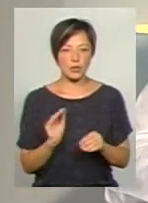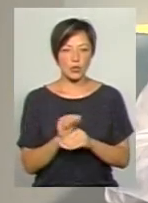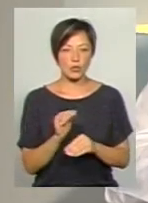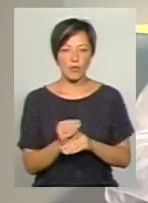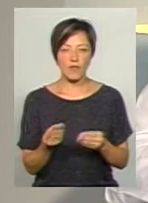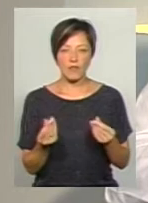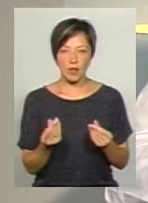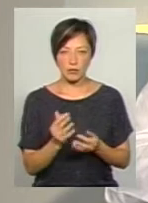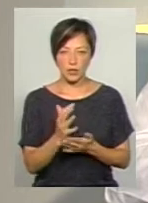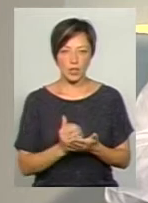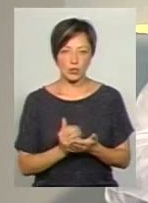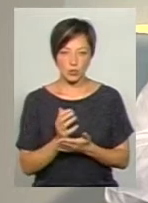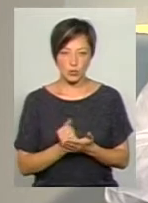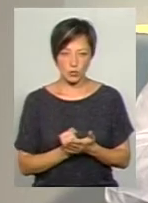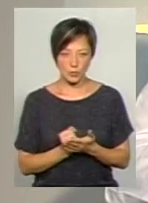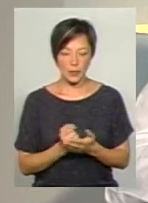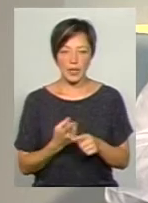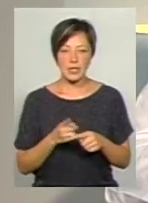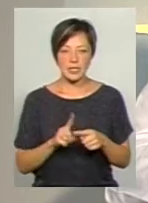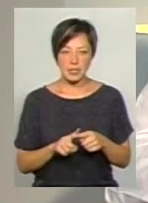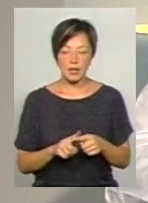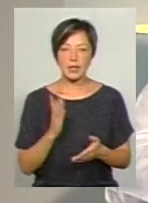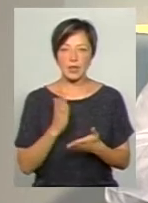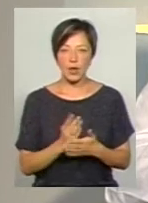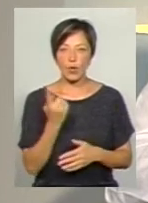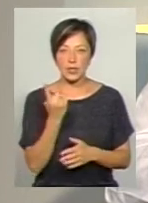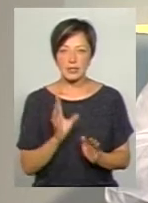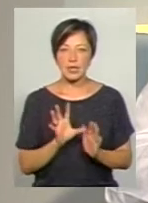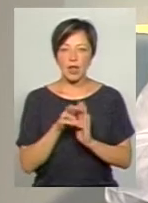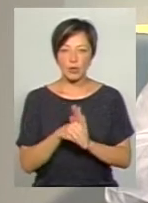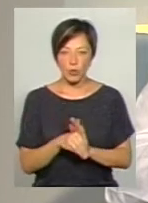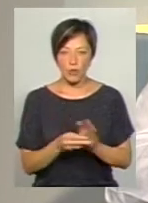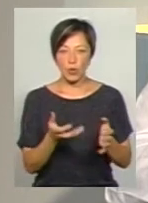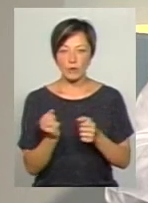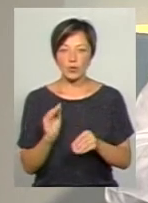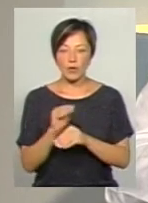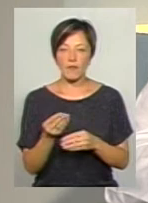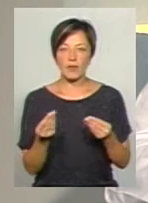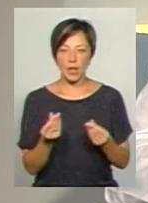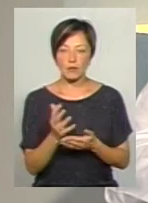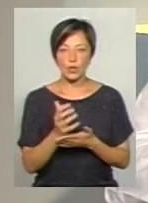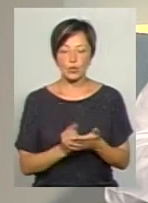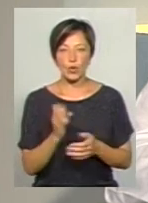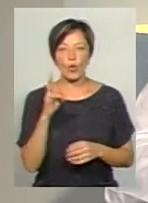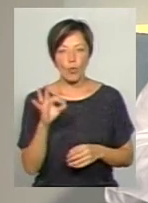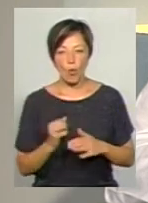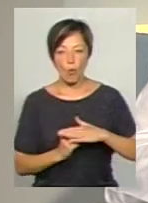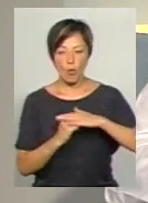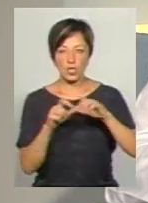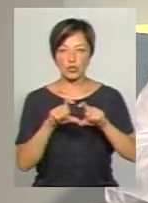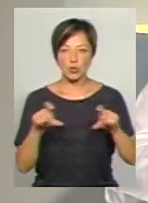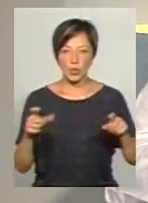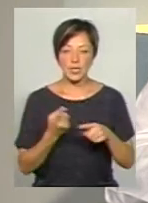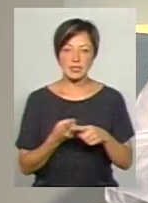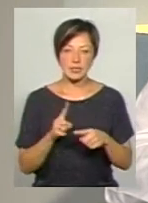фінансового ресурсу. Це є однією із складових, як отримання додаткового фінансового ресурсу. Але, власне, опорна школа –